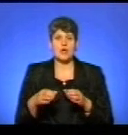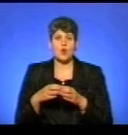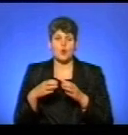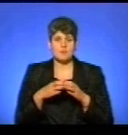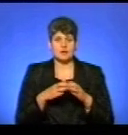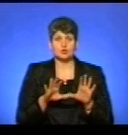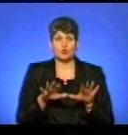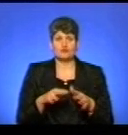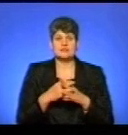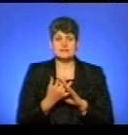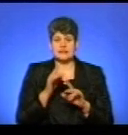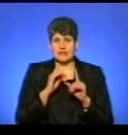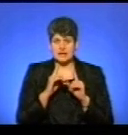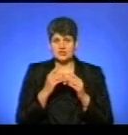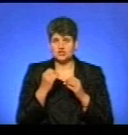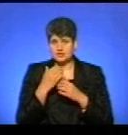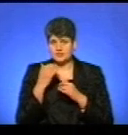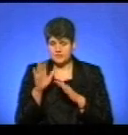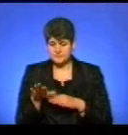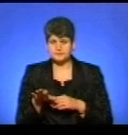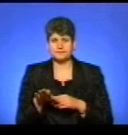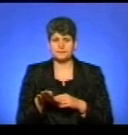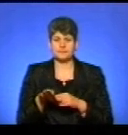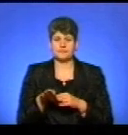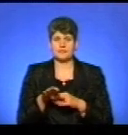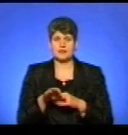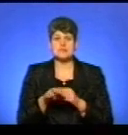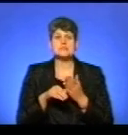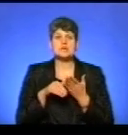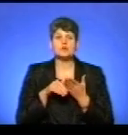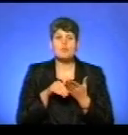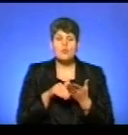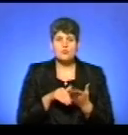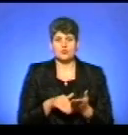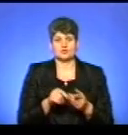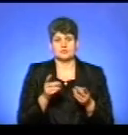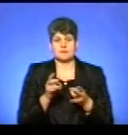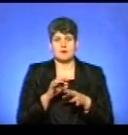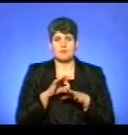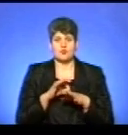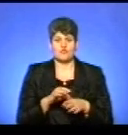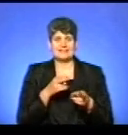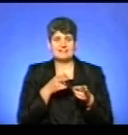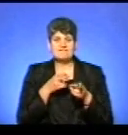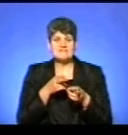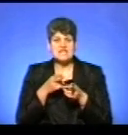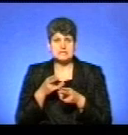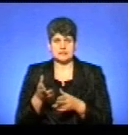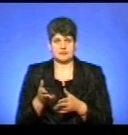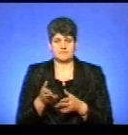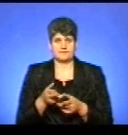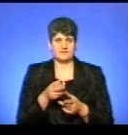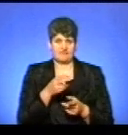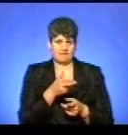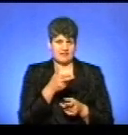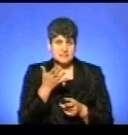голови сільських рад, де ще їх немає, за допомогою, щоб проводити відповідний відстріл. Ми на